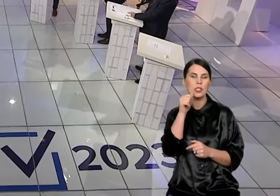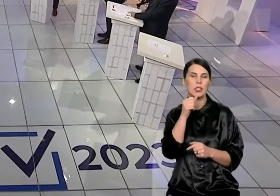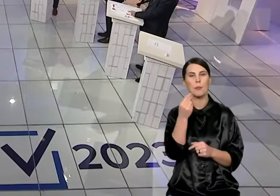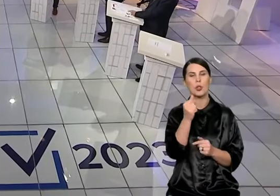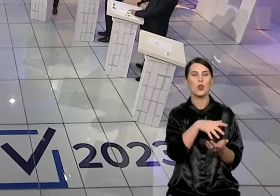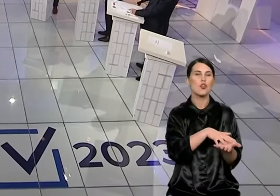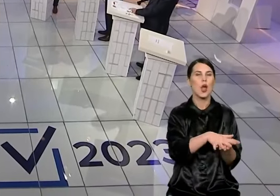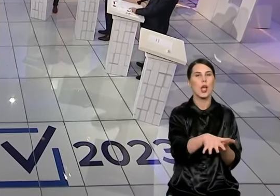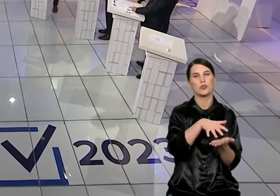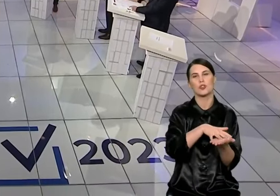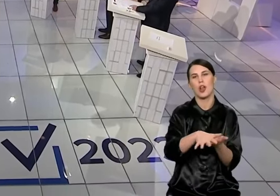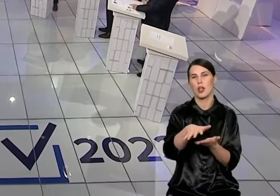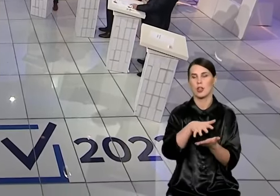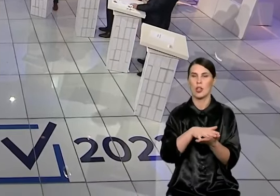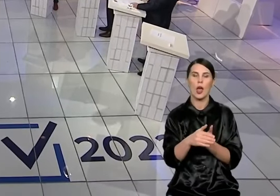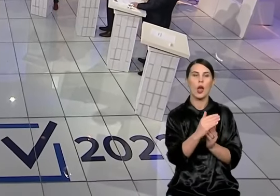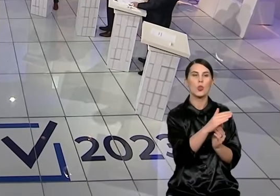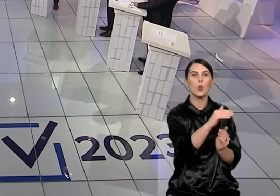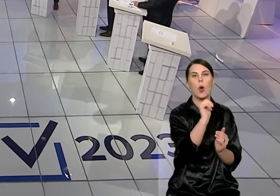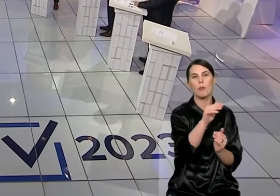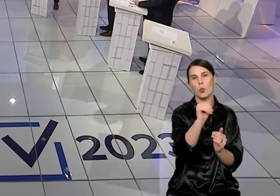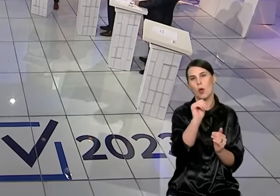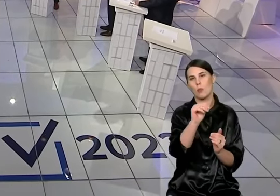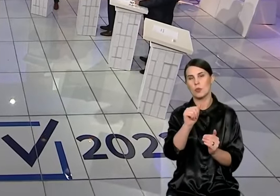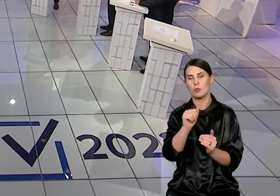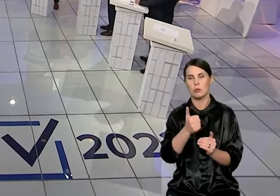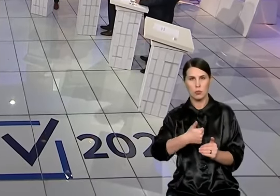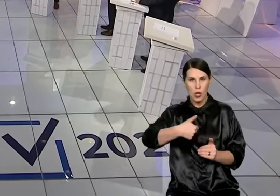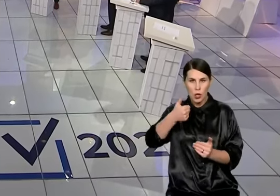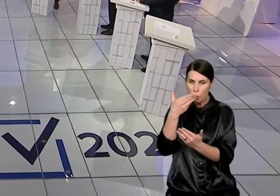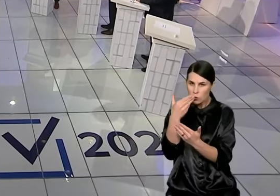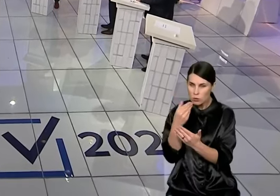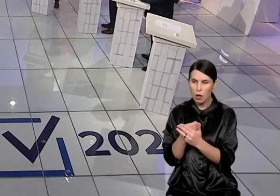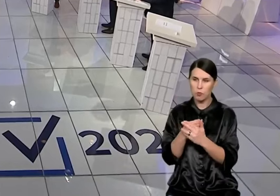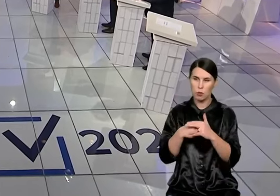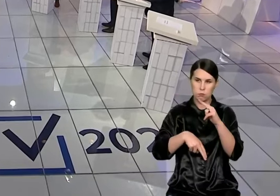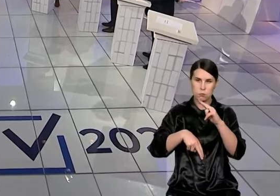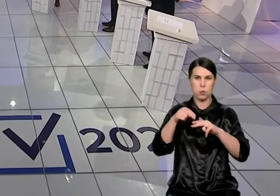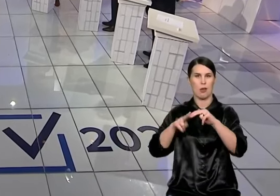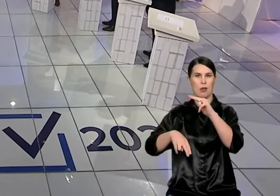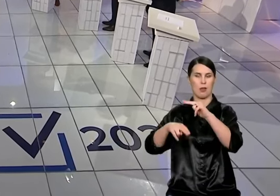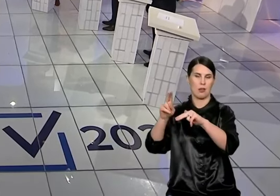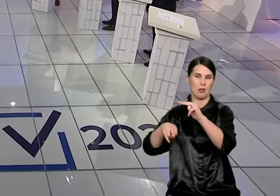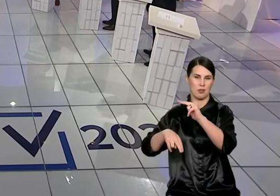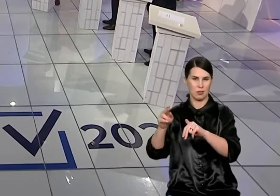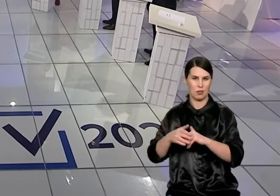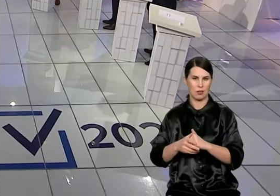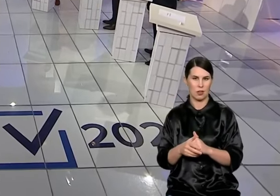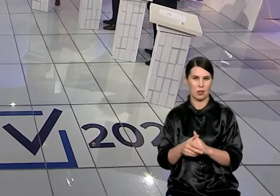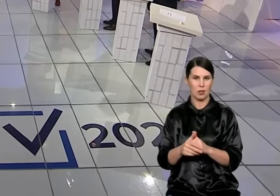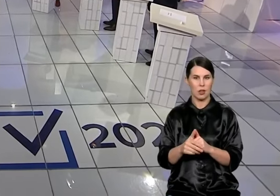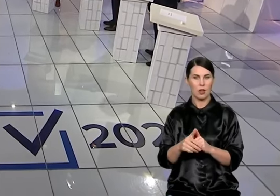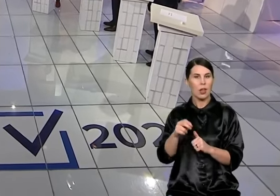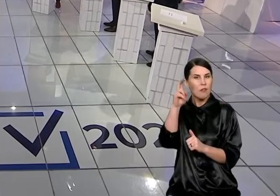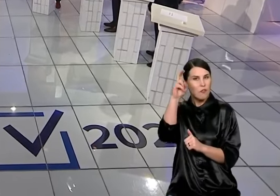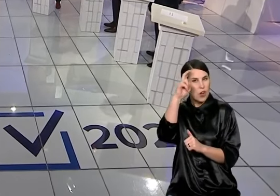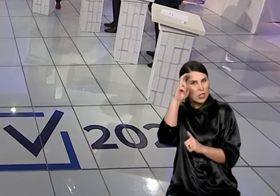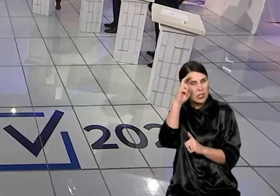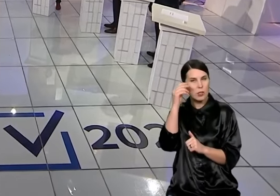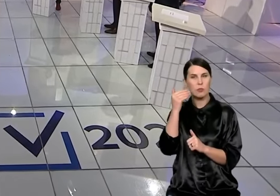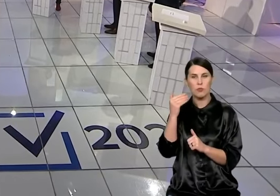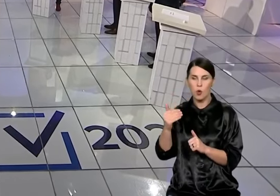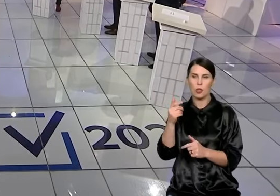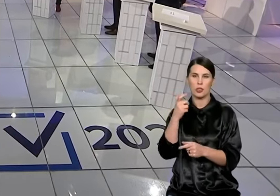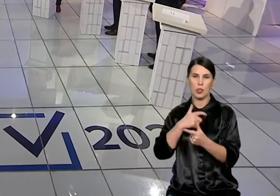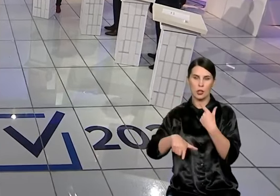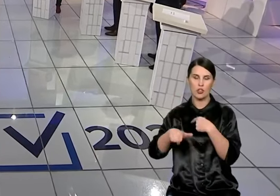kad pastatytų savo ir sudarytų žmonėms sąlygą to, ko jie iš tikrųjų labiausiai nori, tai yra vaikščiai leisti vaikus į valstybinius darželius. Iš